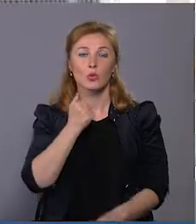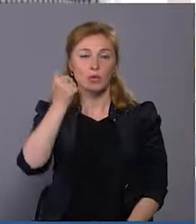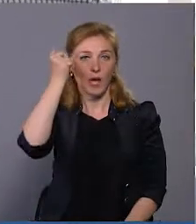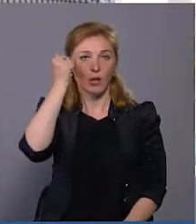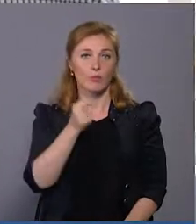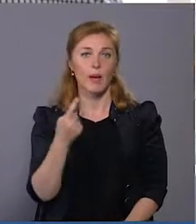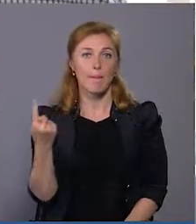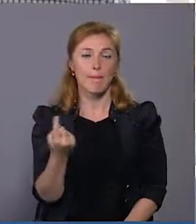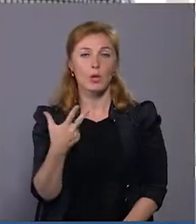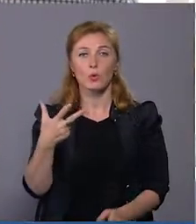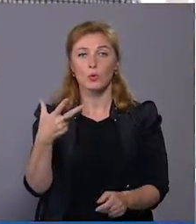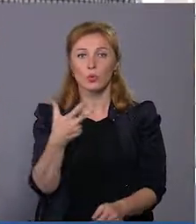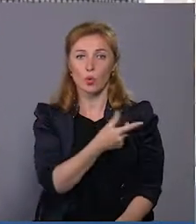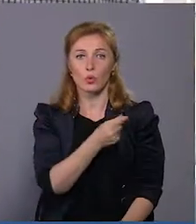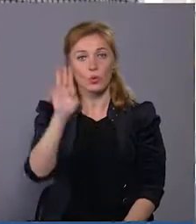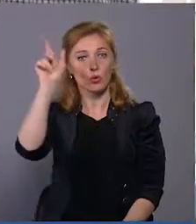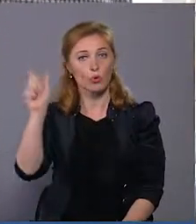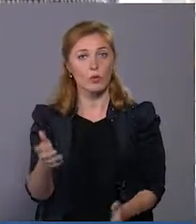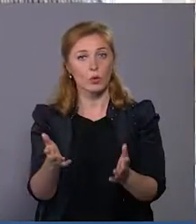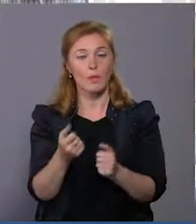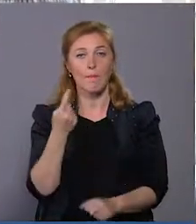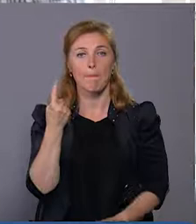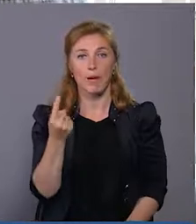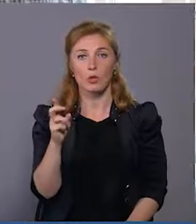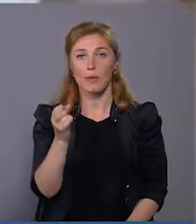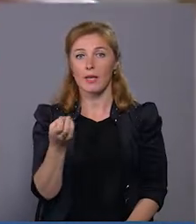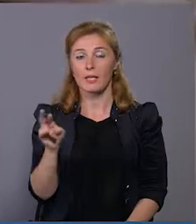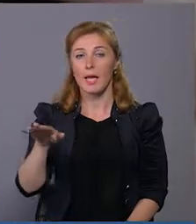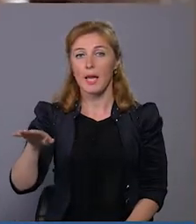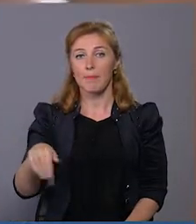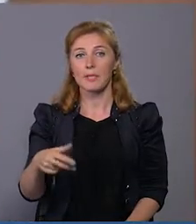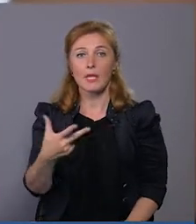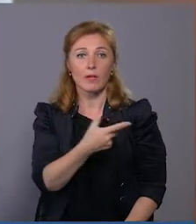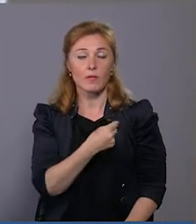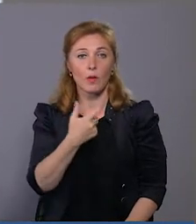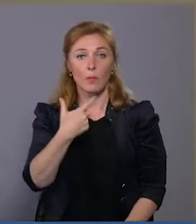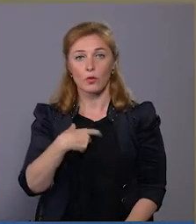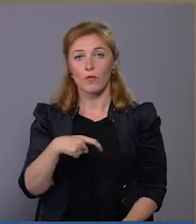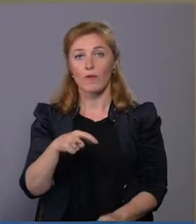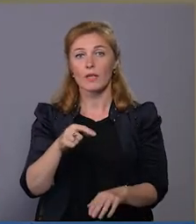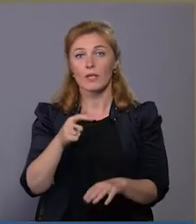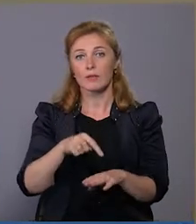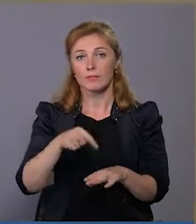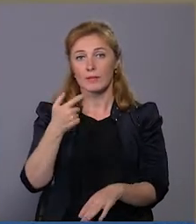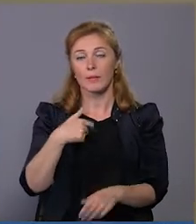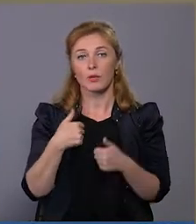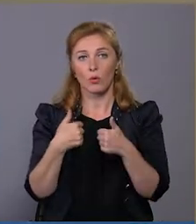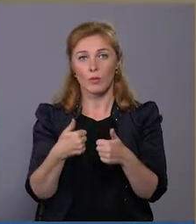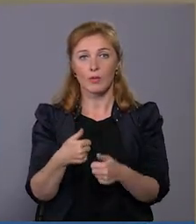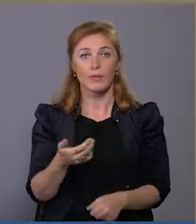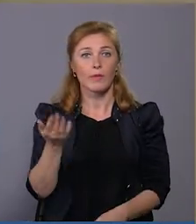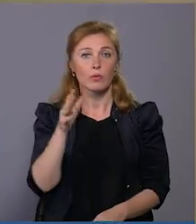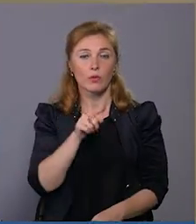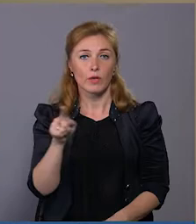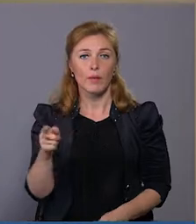Першу дозу чоловік отримав 1 березня. Після вакцинації почувався добре. На той час ми надавали допомогу жінкам,